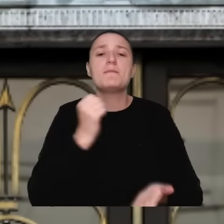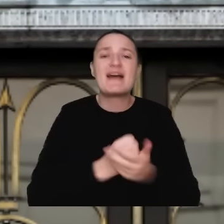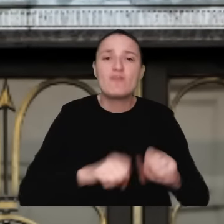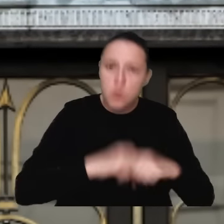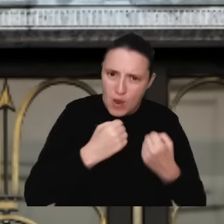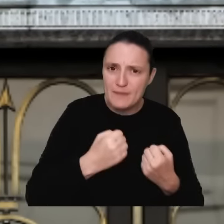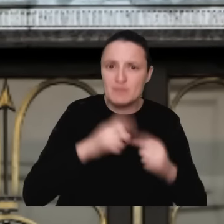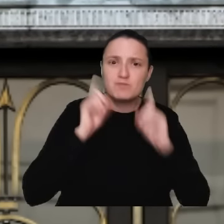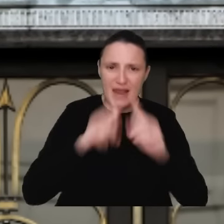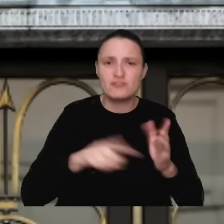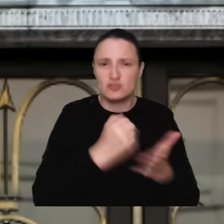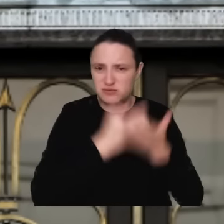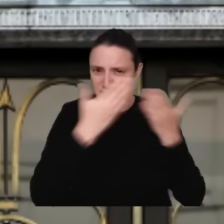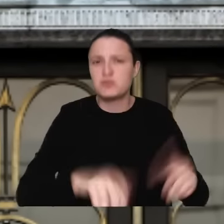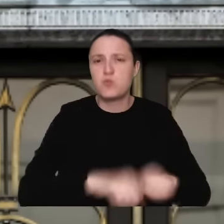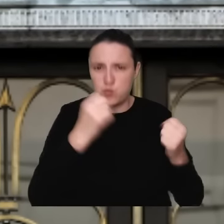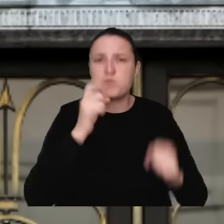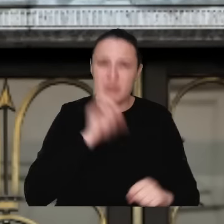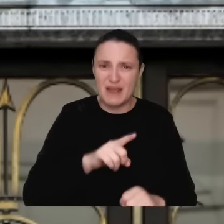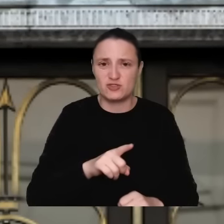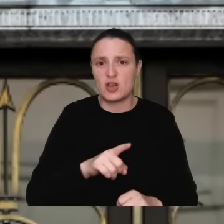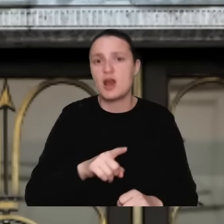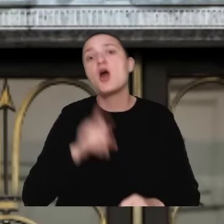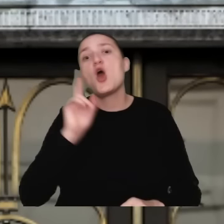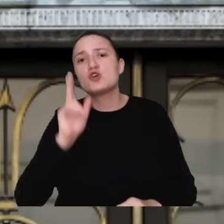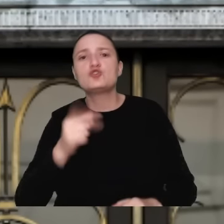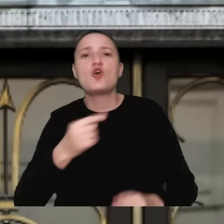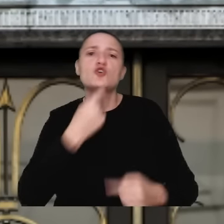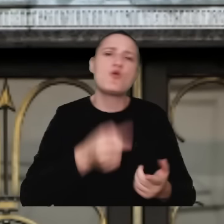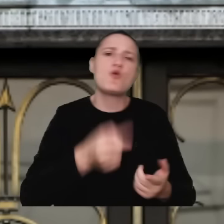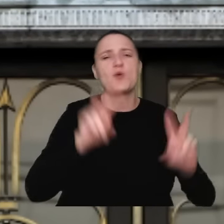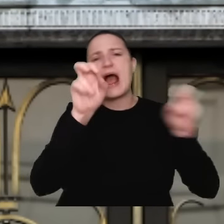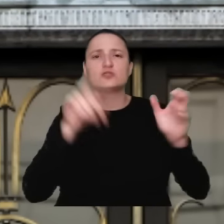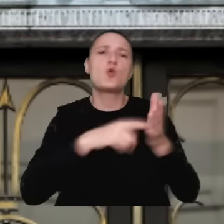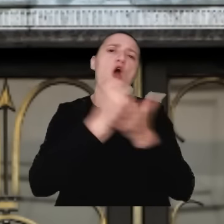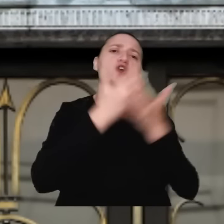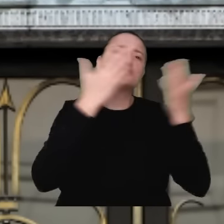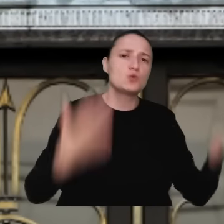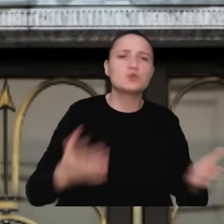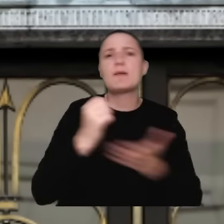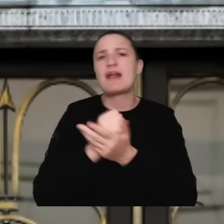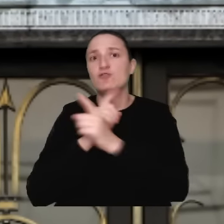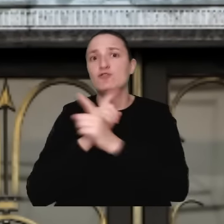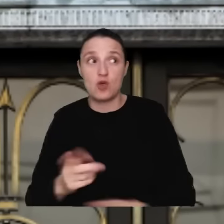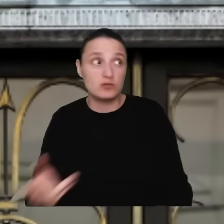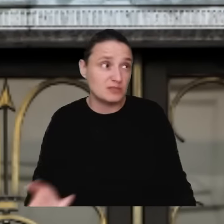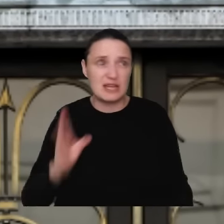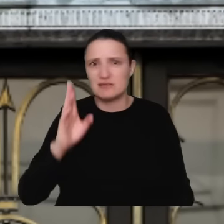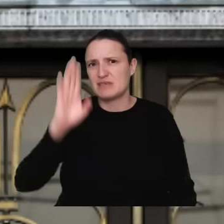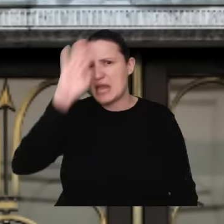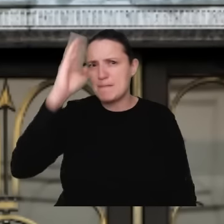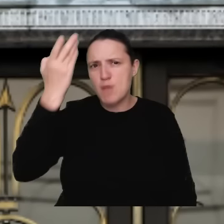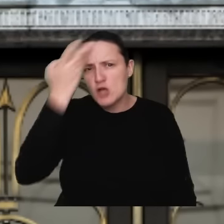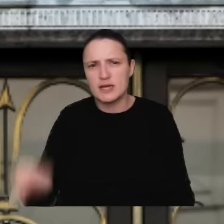praworządności. Jeżeli ktoś szedł z hasłami konstytucja, praworządność, no to jest po prostu hipokrytą do potęgi entej,